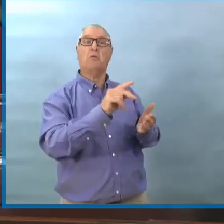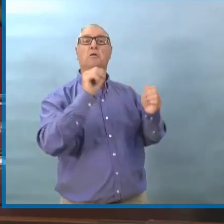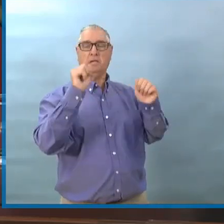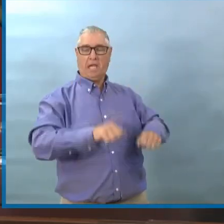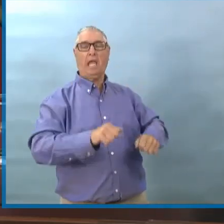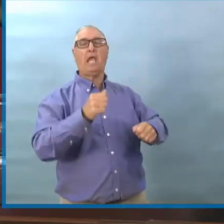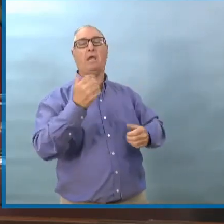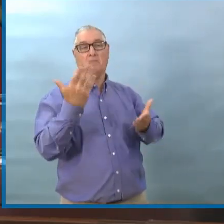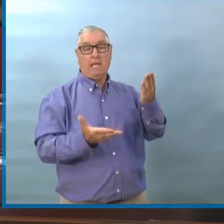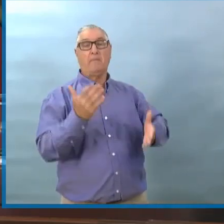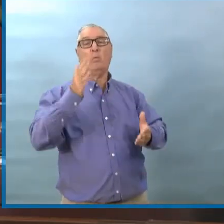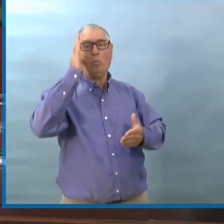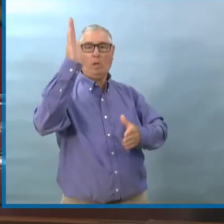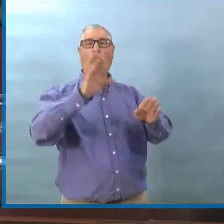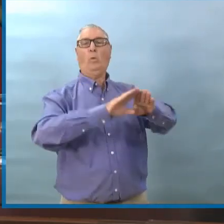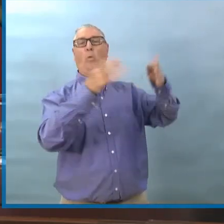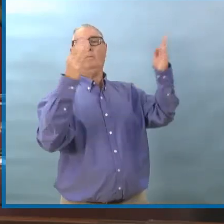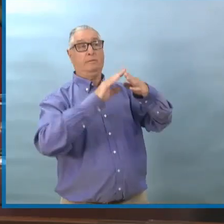de manière appropriée.